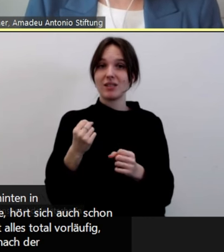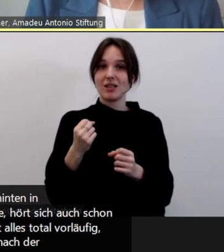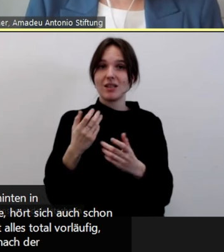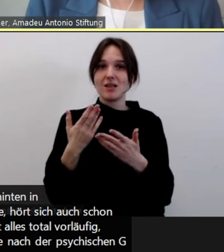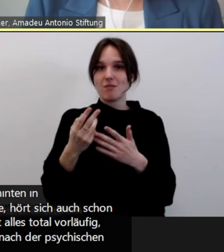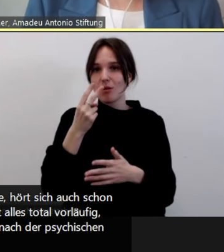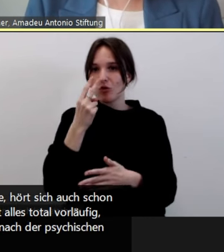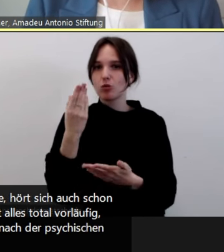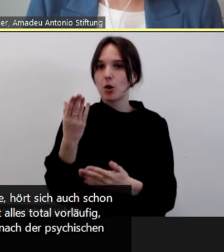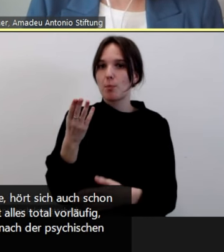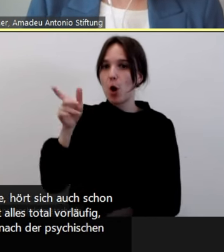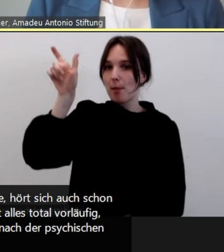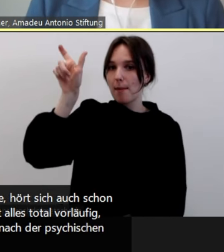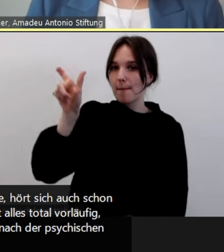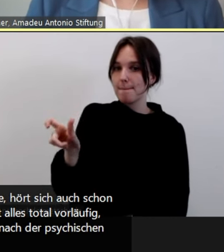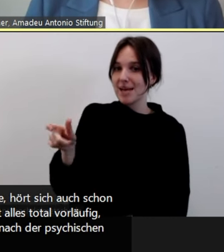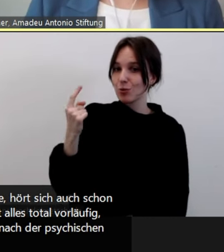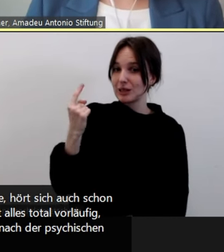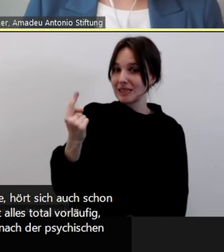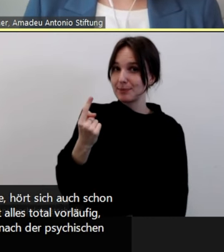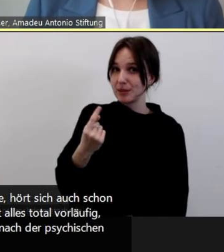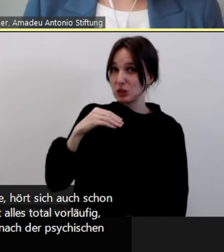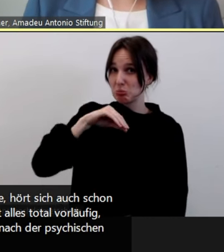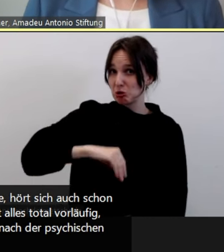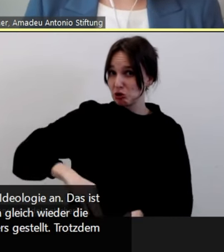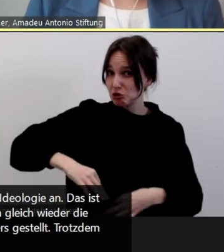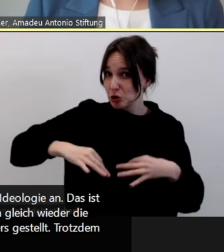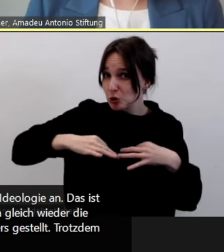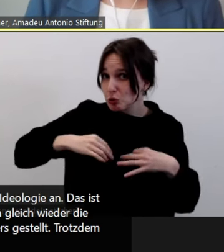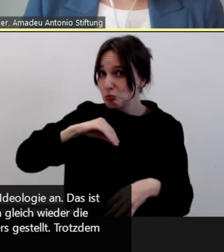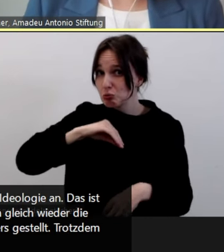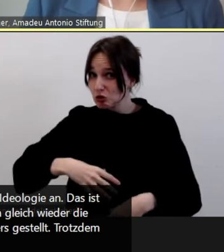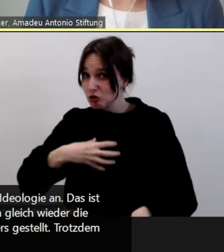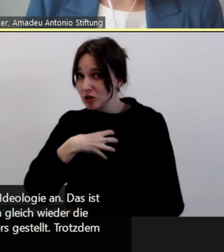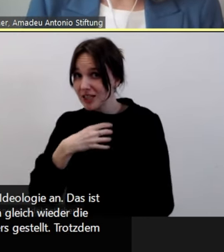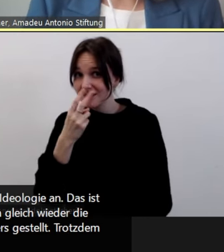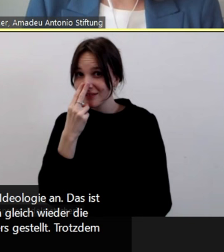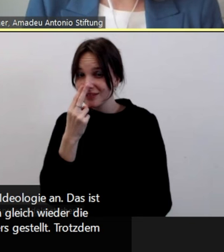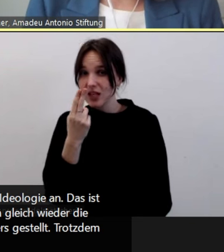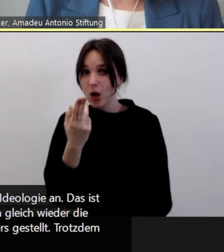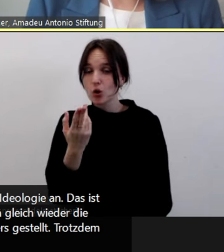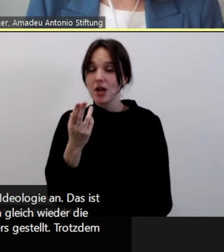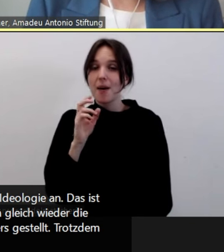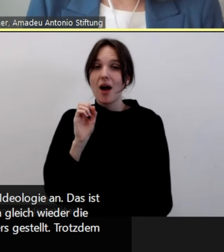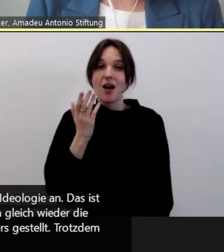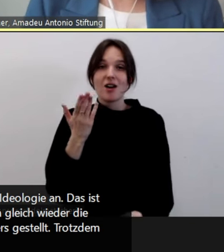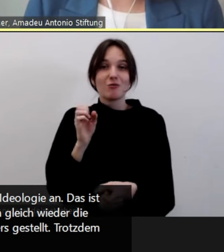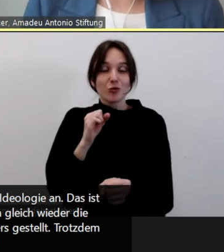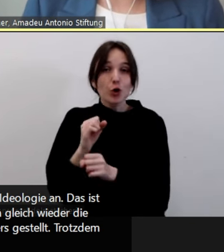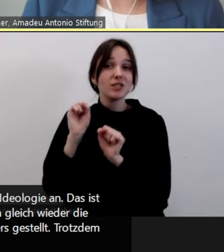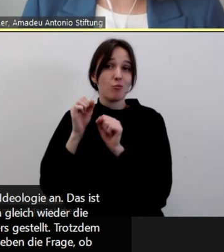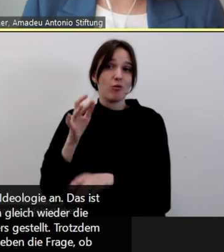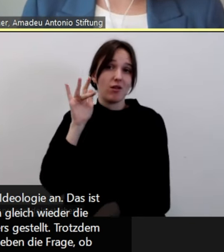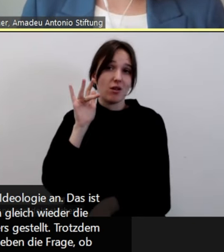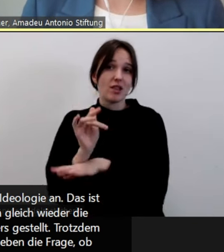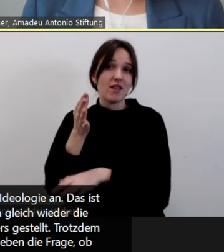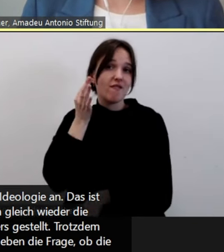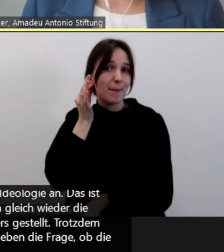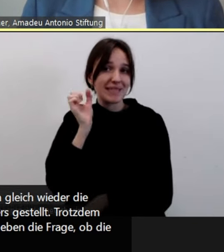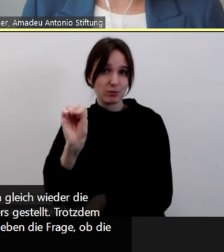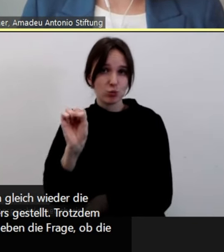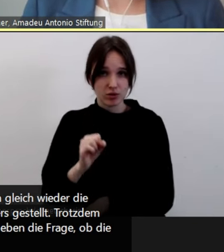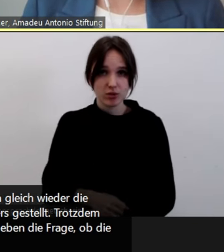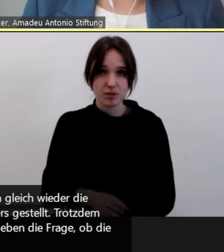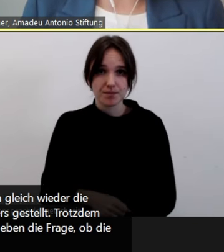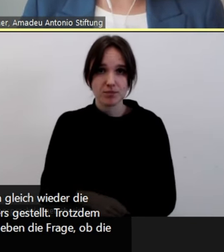psychischen Gesundheit des Täters gestellt. Trotzdem muss man das ja nicht unendpolitisieren. Und da eben die Frage, ob die Sicherheitsbehörden in Deutschland